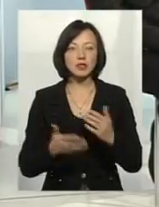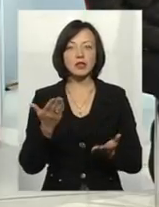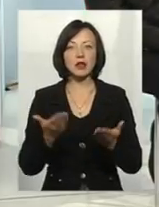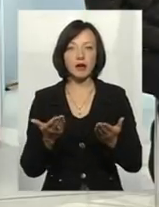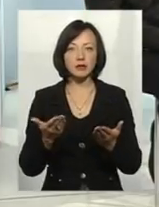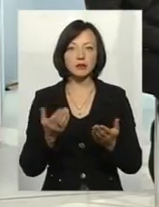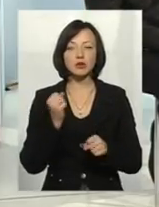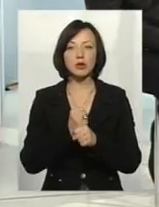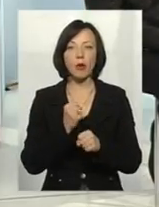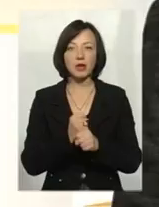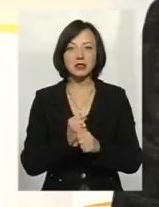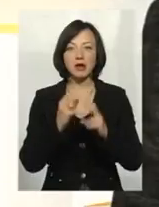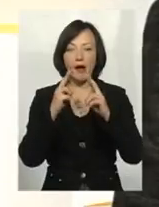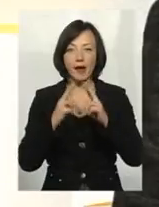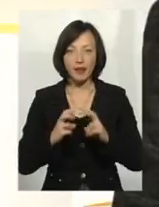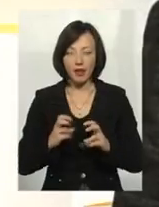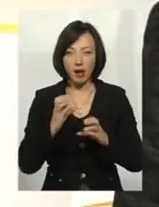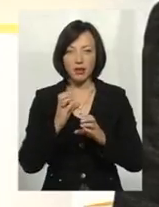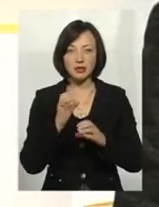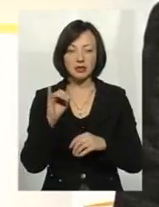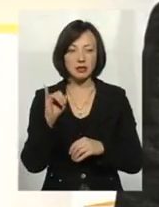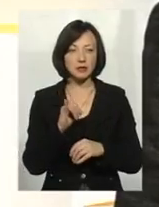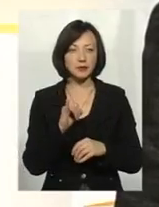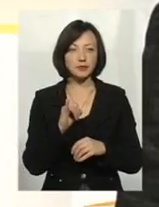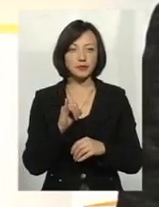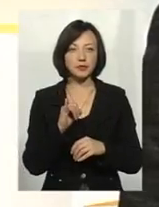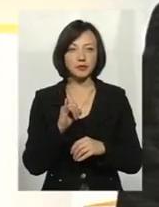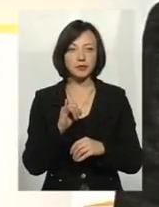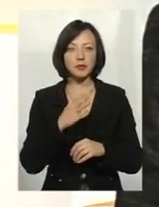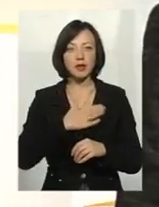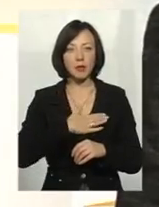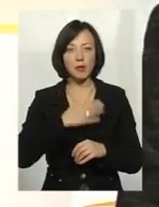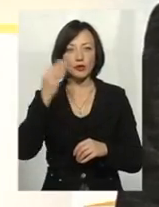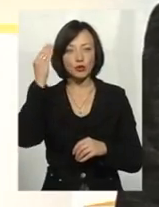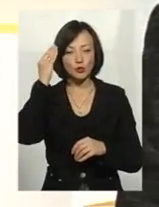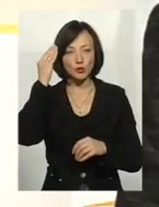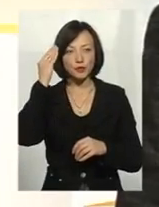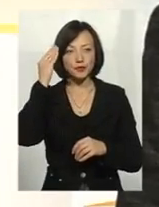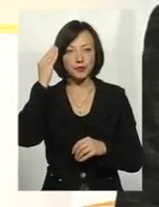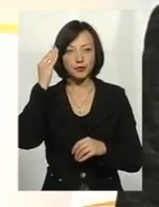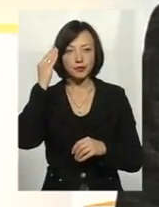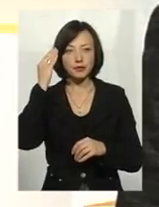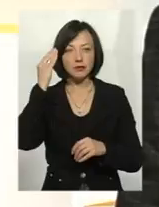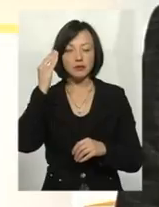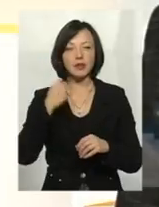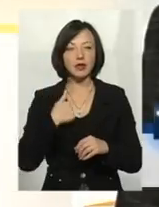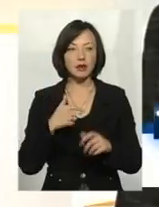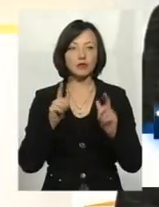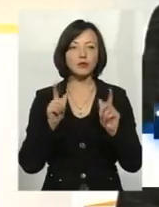зробити аналіз і іменно, на мою думку, і згоден